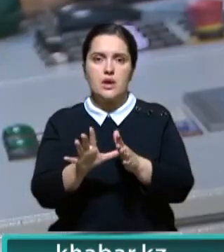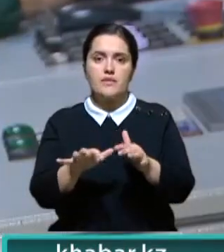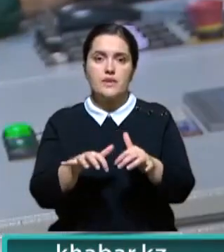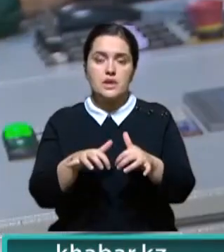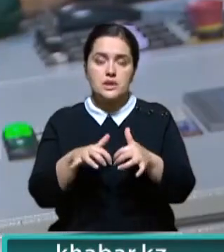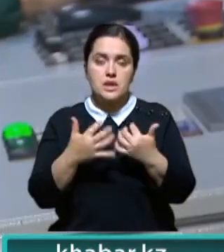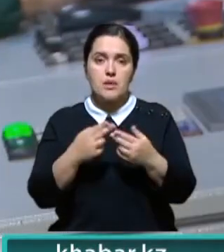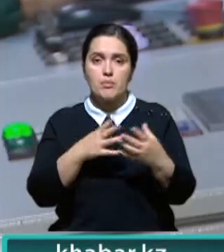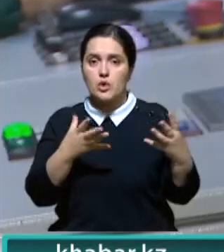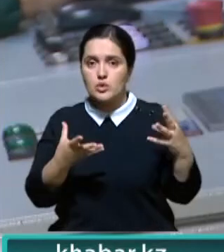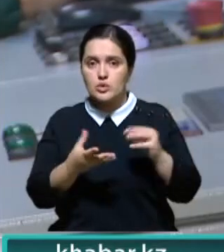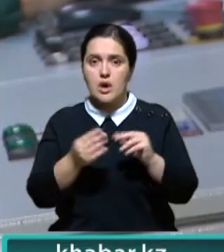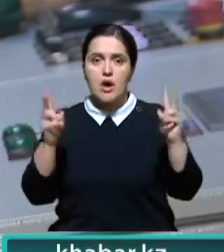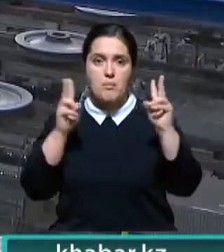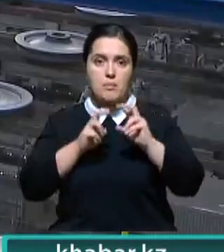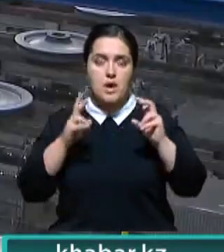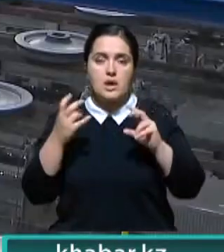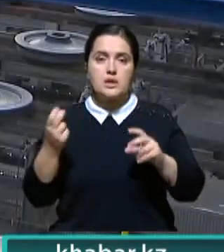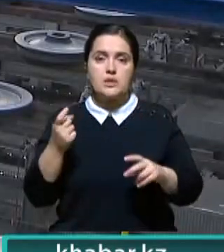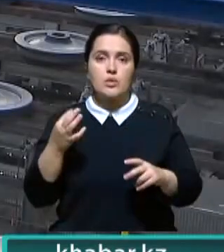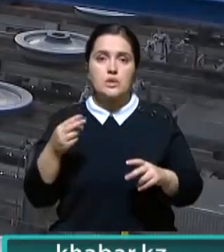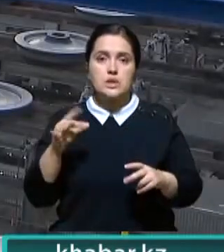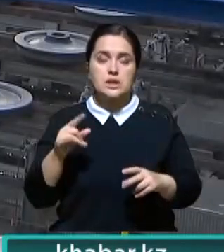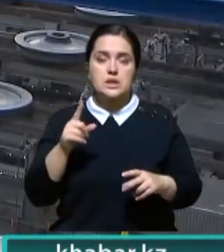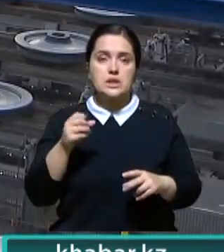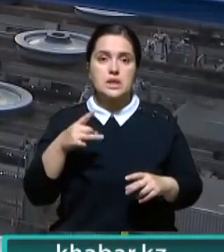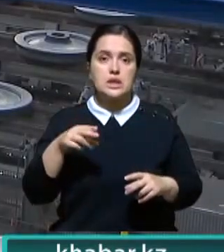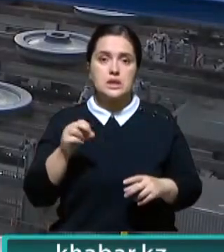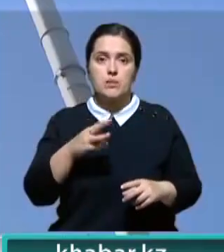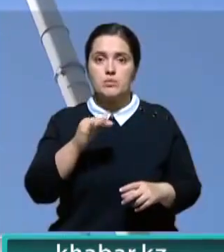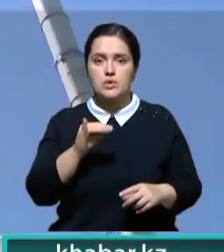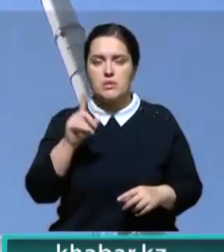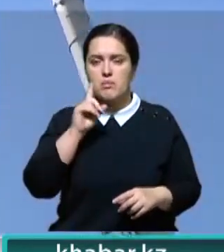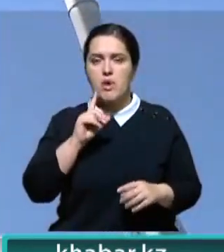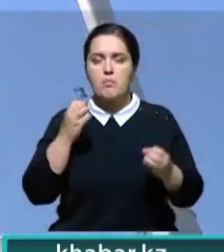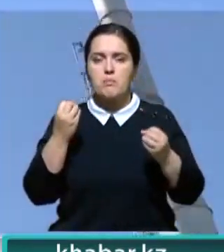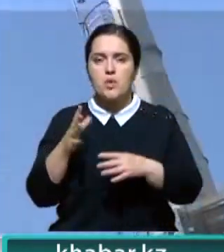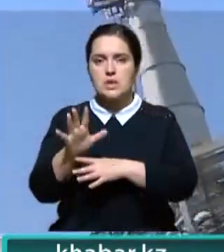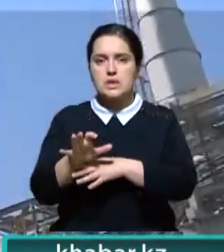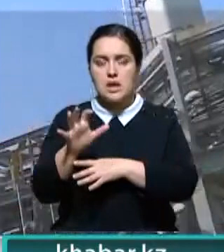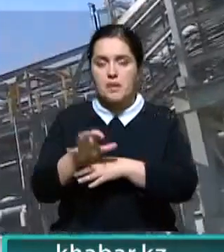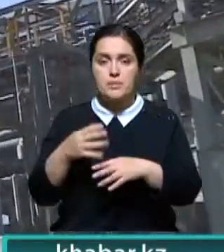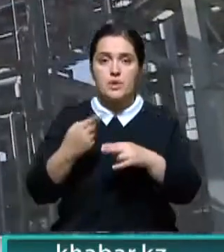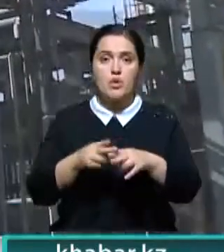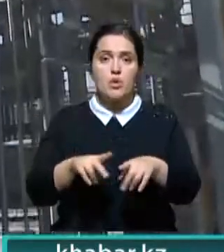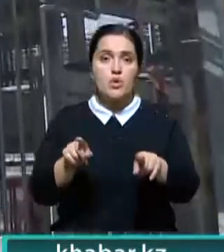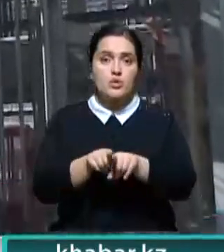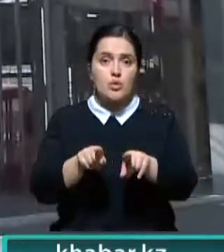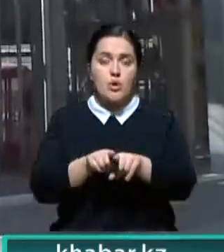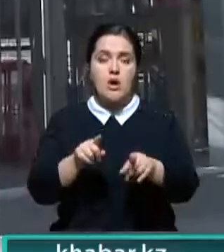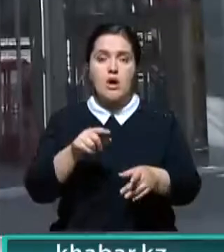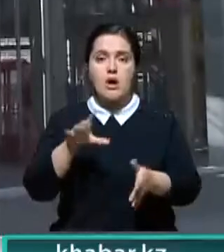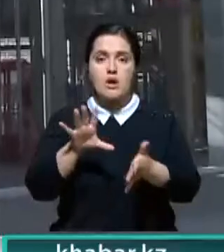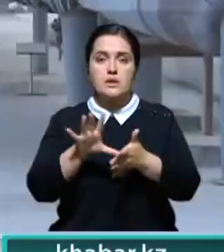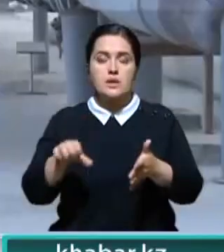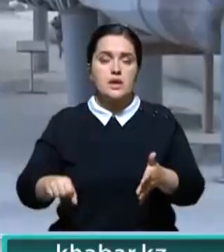последними результатами проверок нацхолдинга «Зерде». Министр Мусин пока что отделался замечанием. Нечем похвастаться и главному энергетику